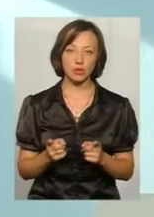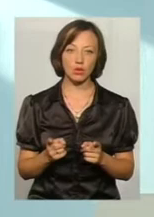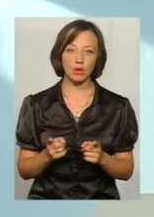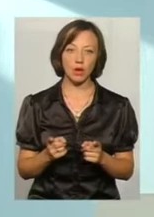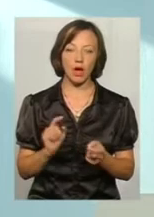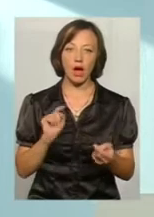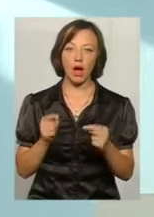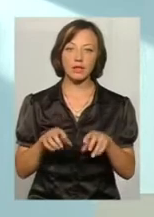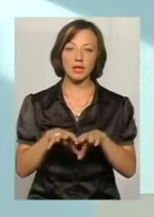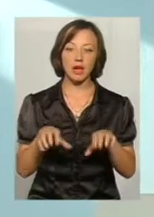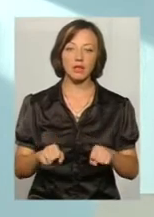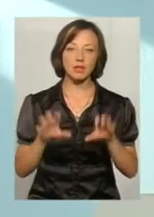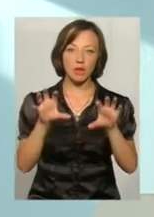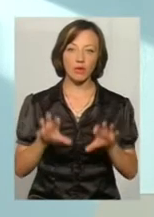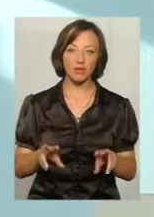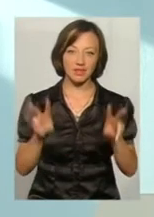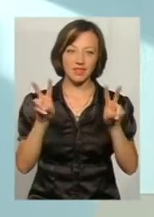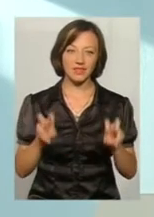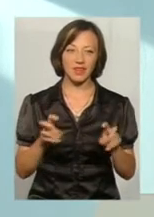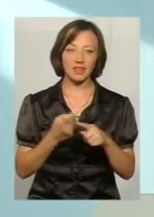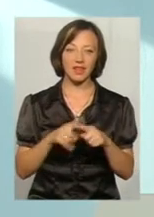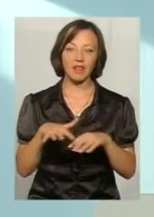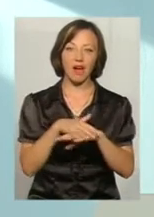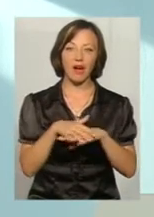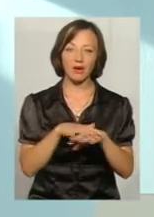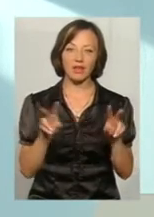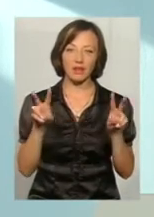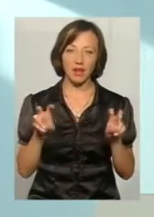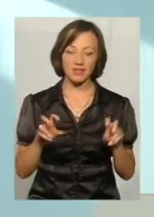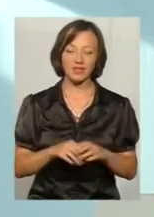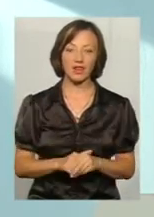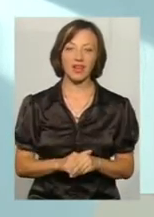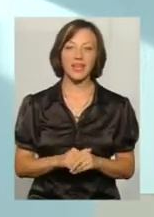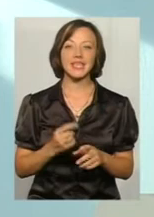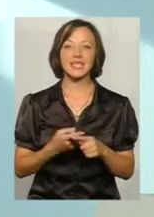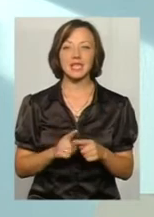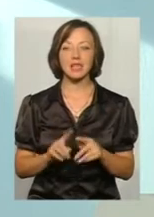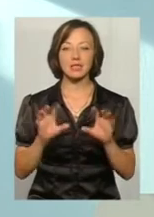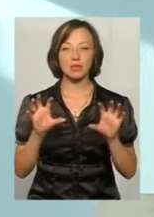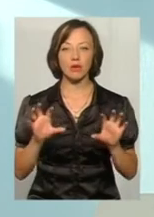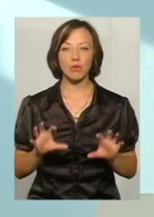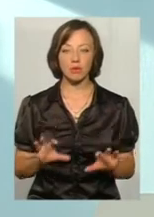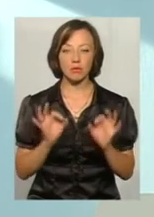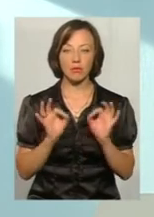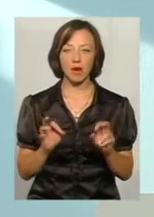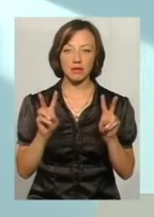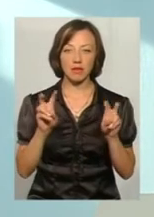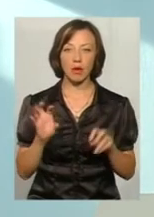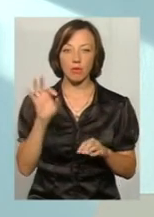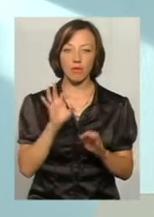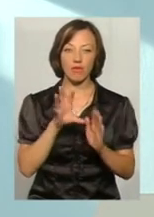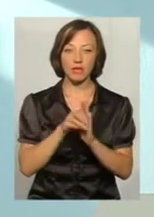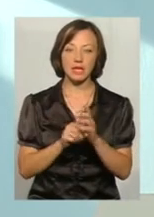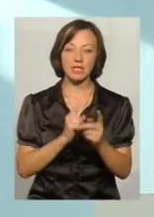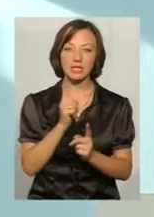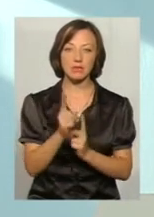антирейдерський закон, його так прозвали, скажімо так, це така народна назва. Ось цей закон, який правильно називається, пронесення змін до